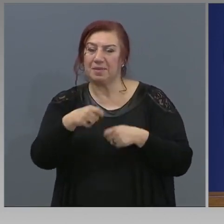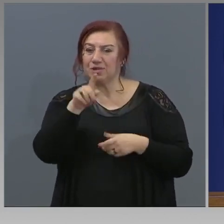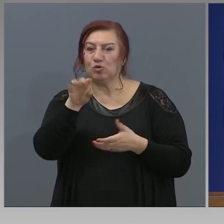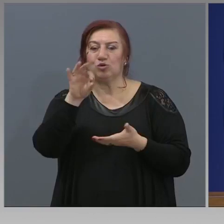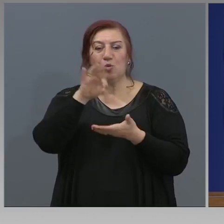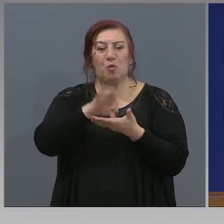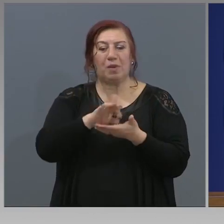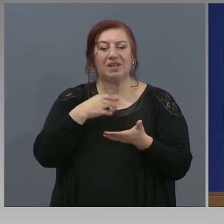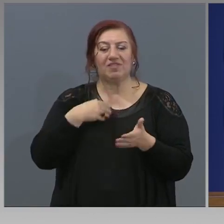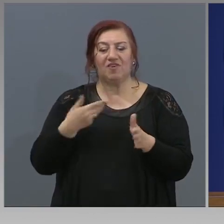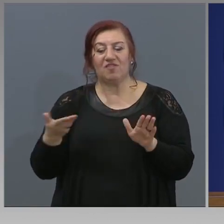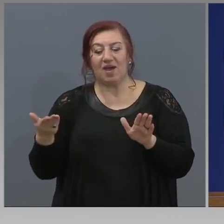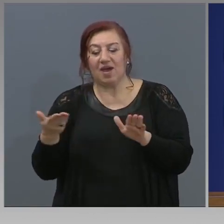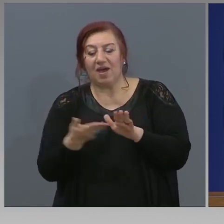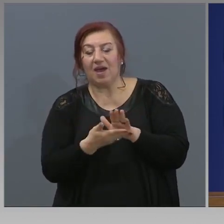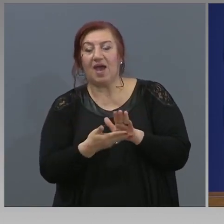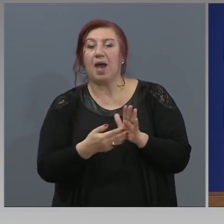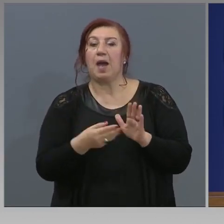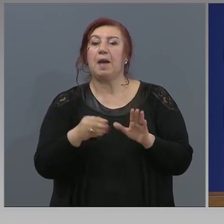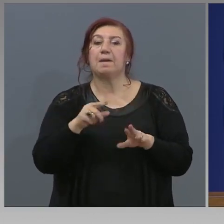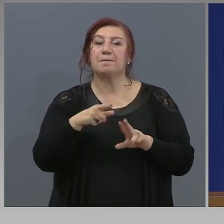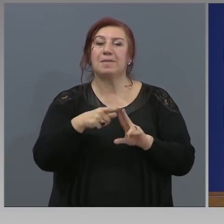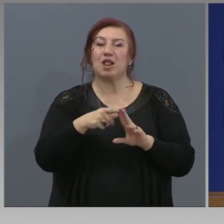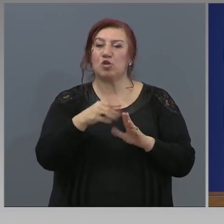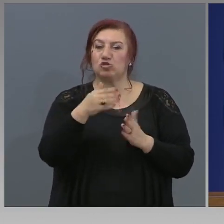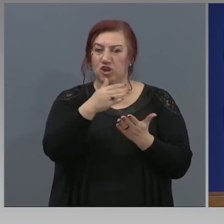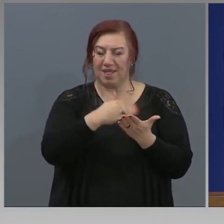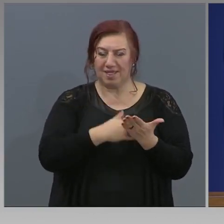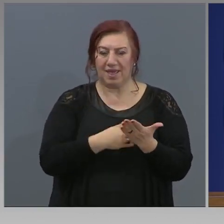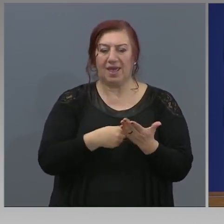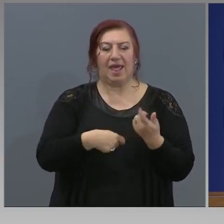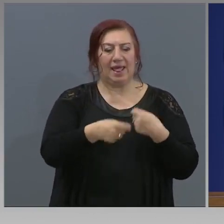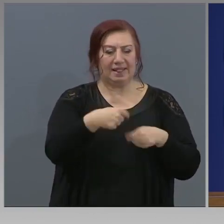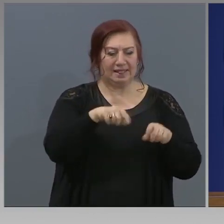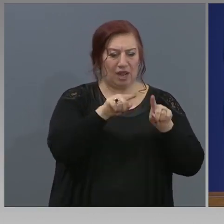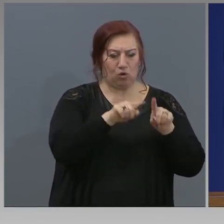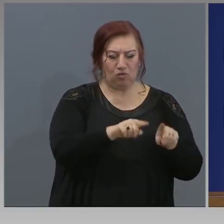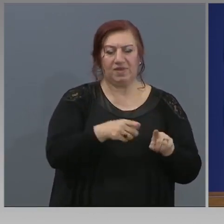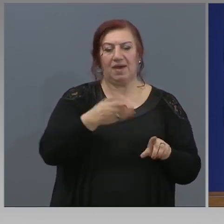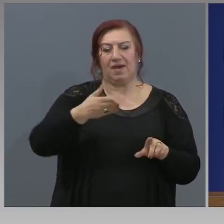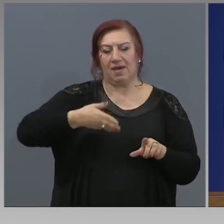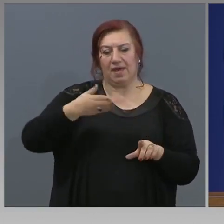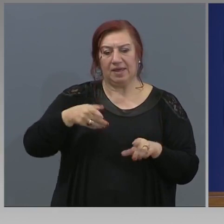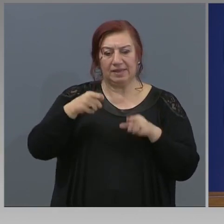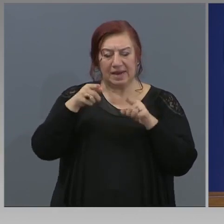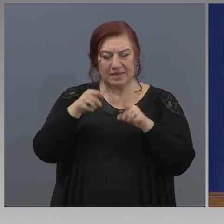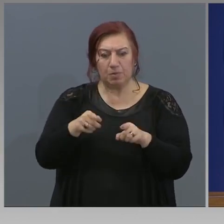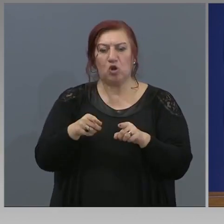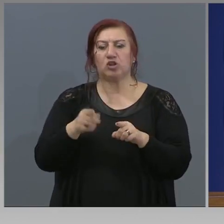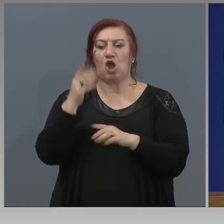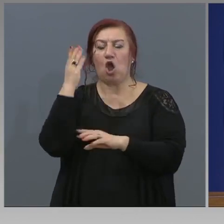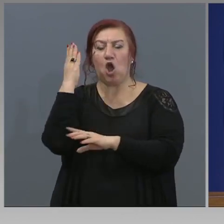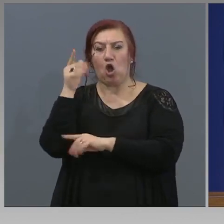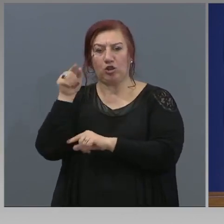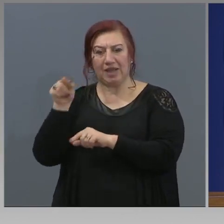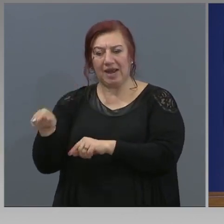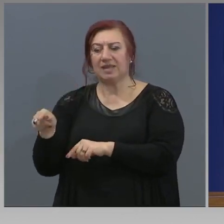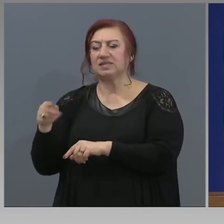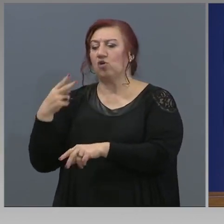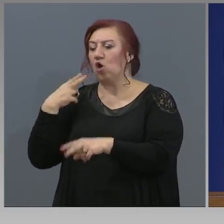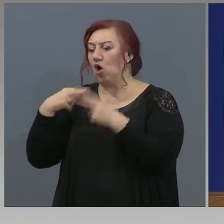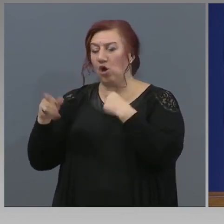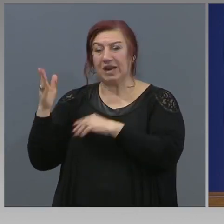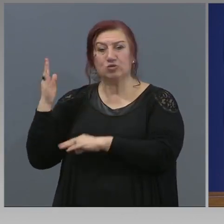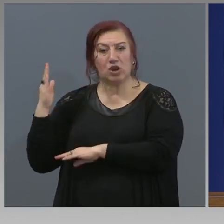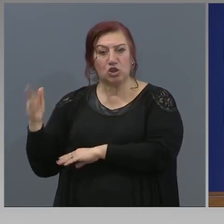приложението, това са търговия, транспорт, от хотелиерство, ресторантьорство,